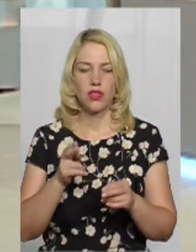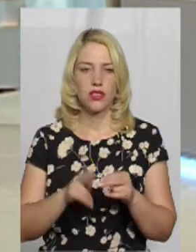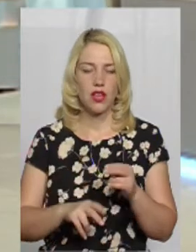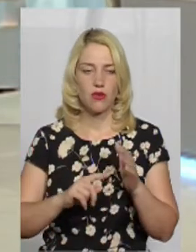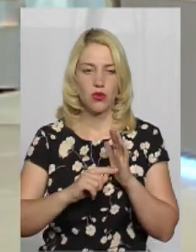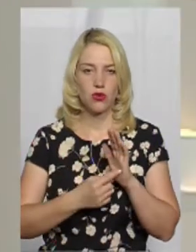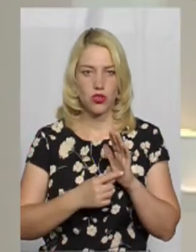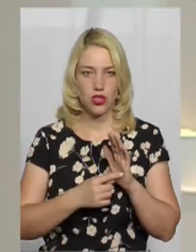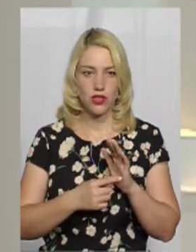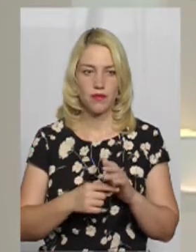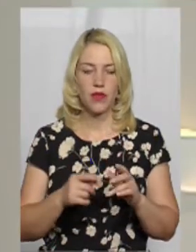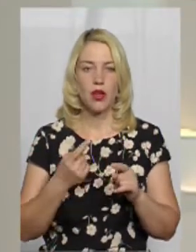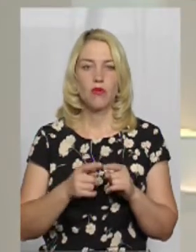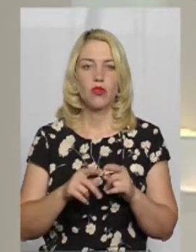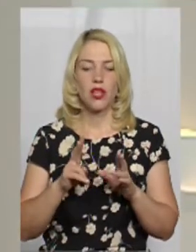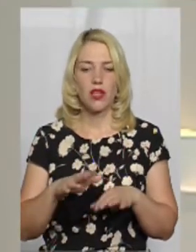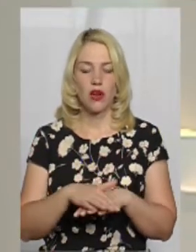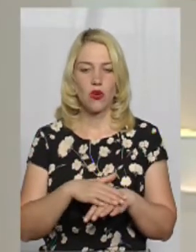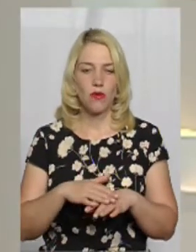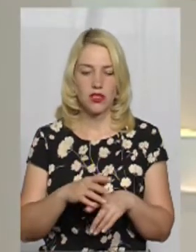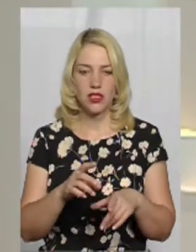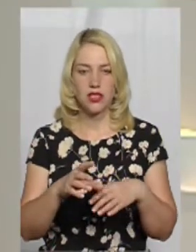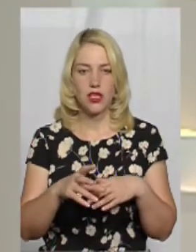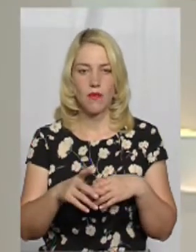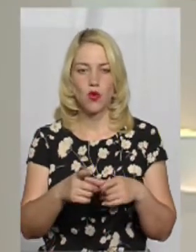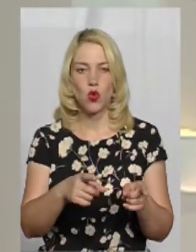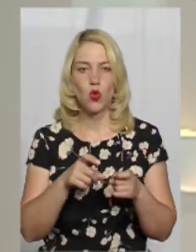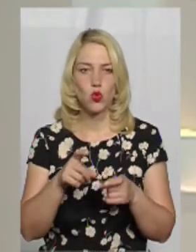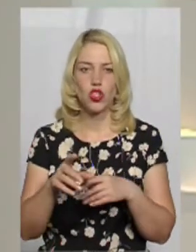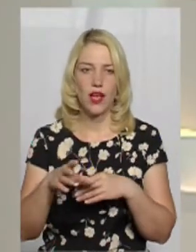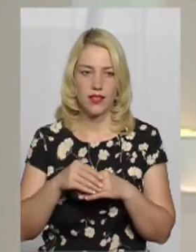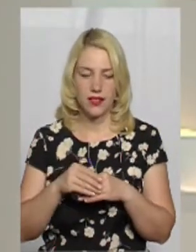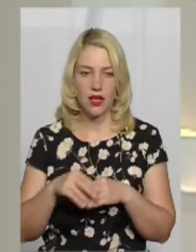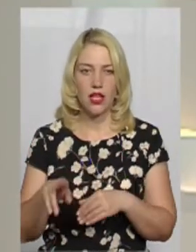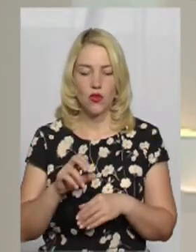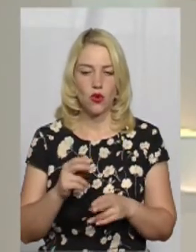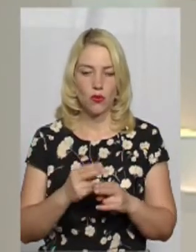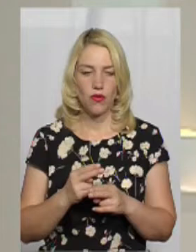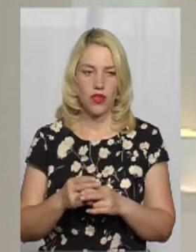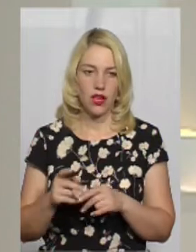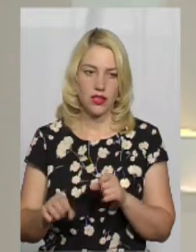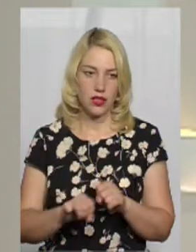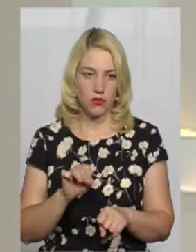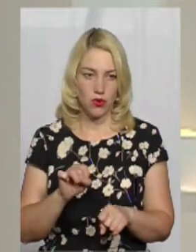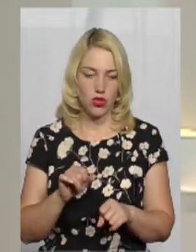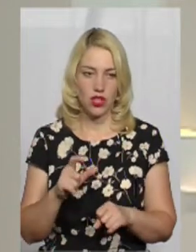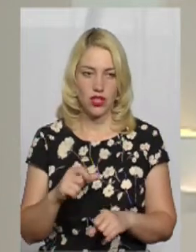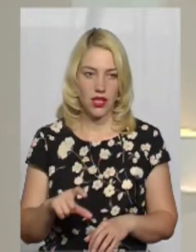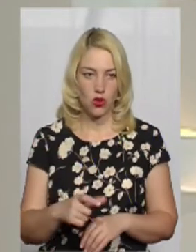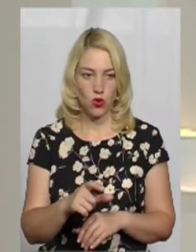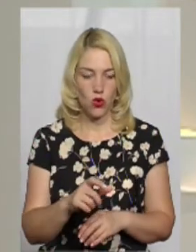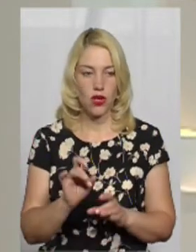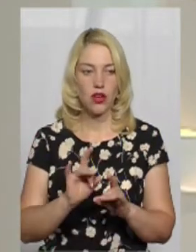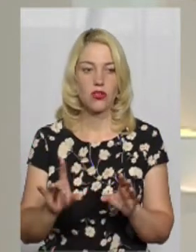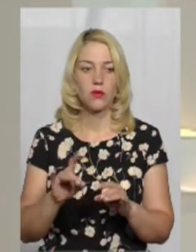Про те, як громадськість долучається до профілактики порушень на дорогах,